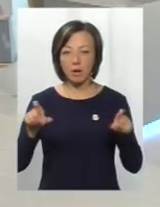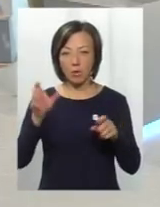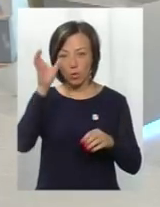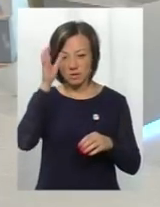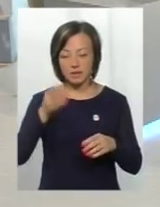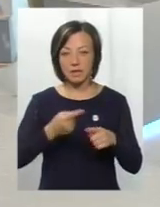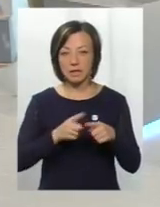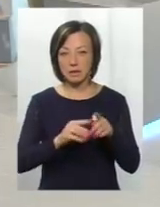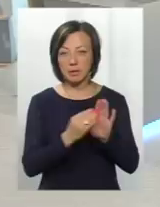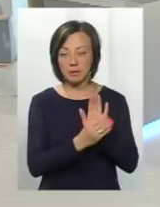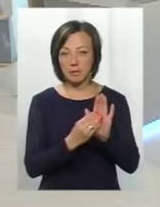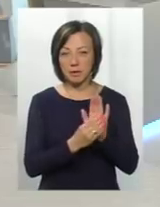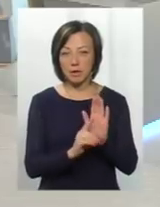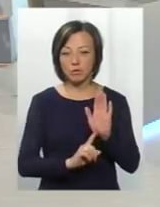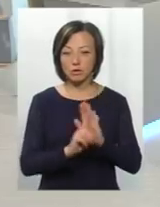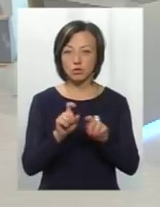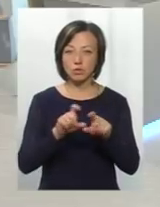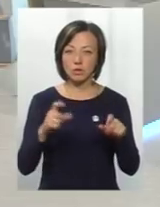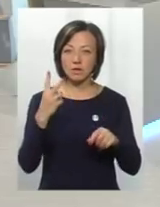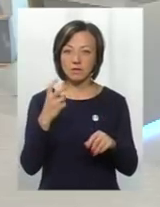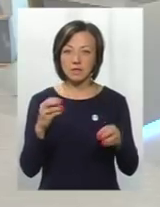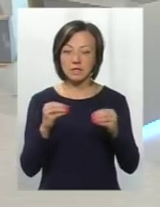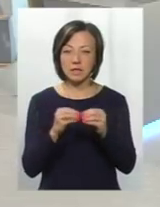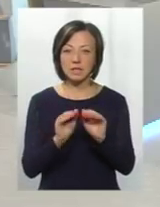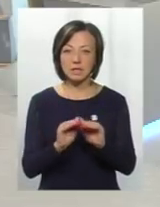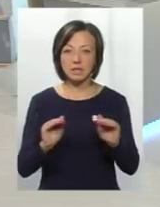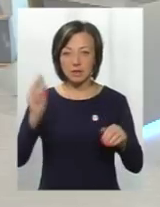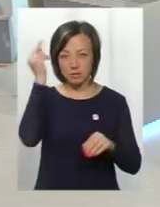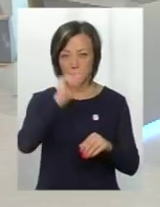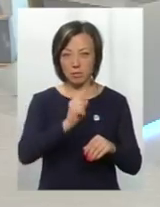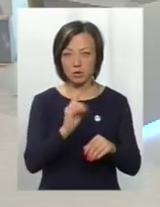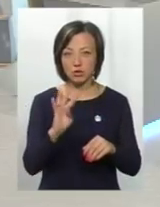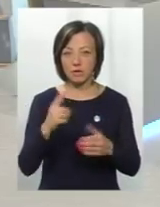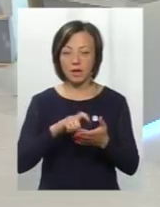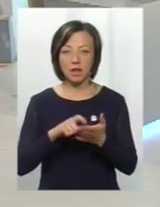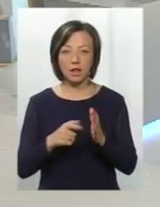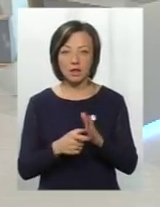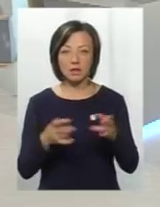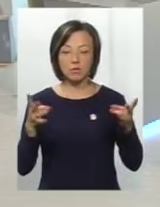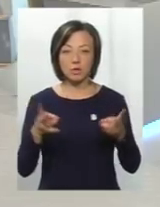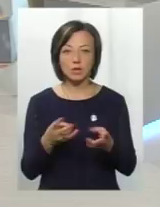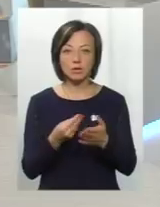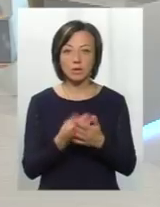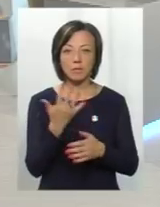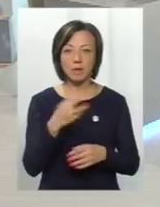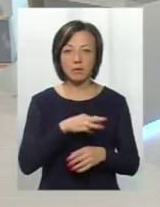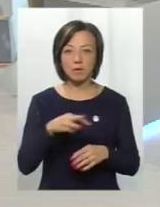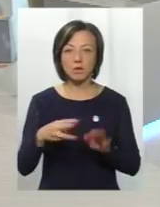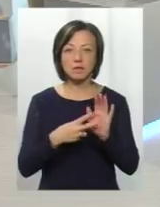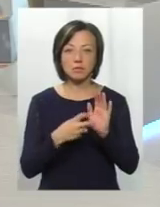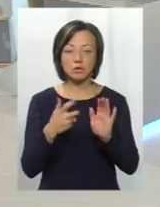освіти, яка говорить, що на початкову школу 210 учнів, які навчаються перших-четвертих класів, необхідна сума 5 мільйонів